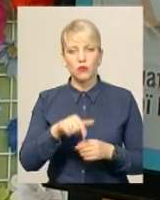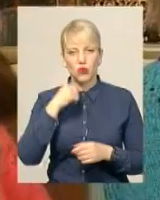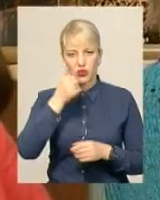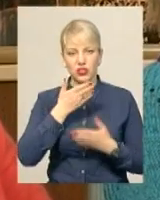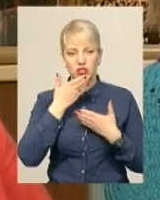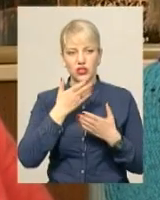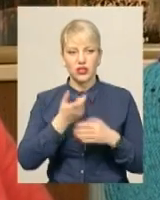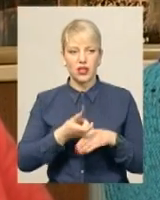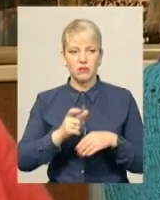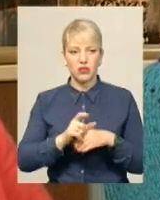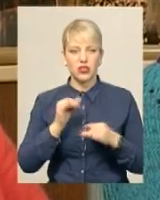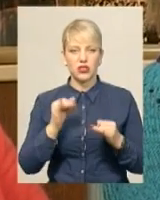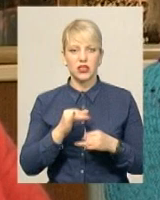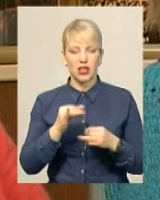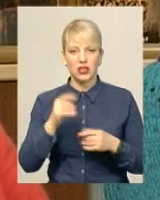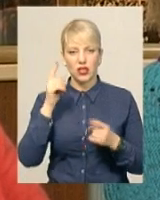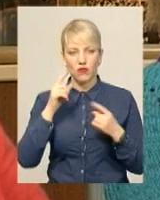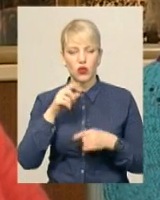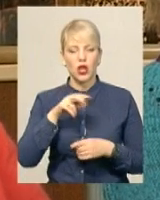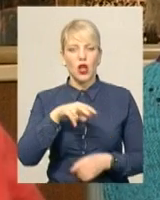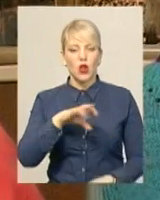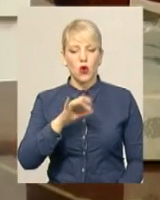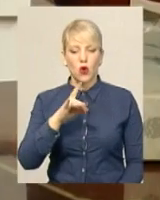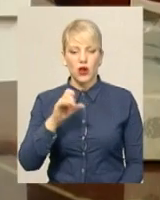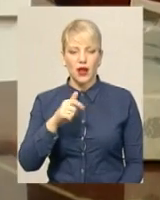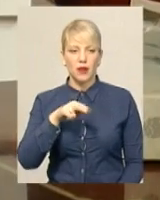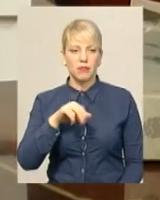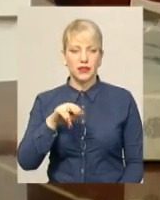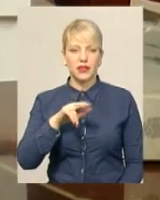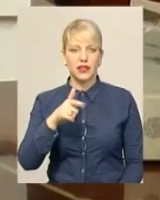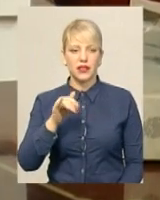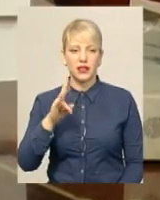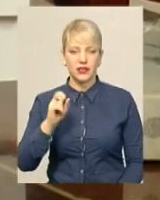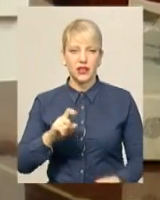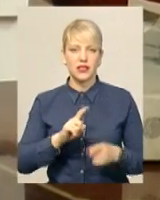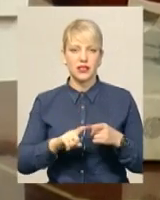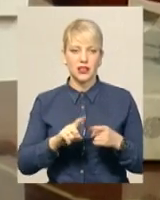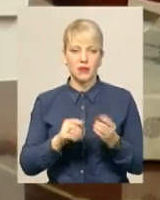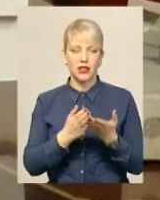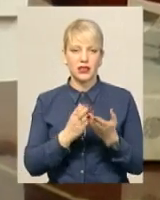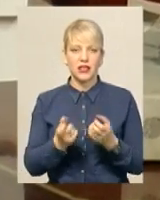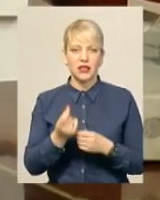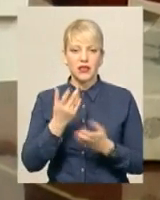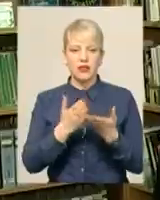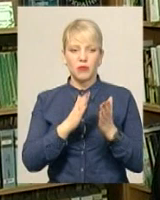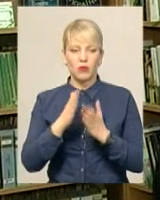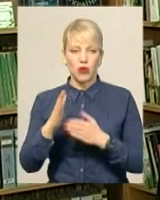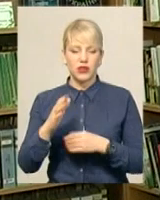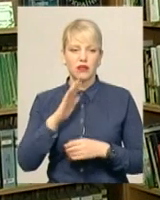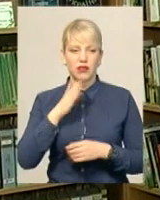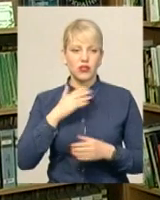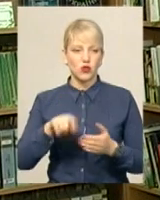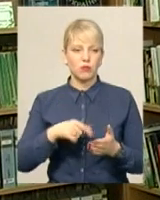найчастіше цікавилися самотворами Лори Підгірної. Тож незабаром книги подільської письменниці з'являться на полицях бібліотек міста.